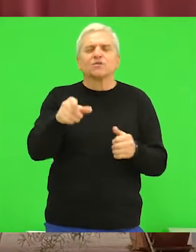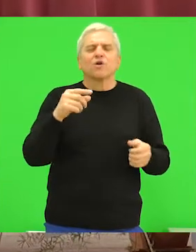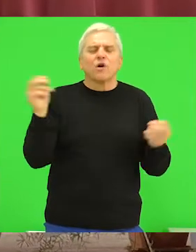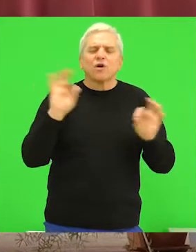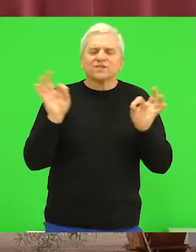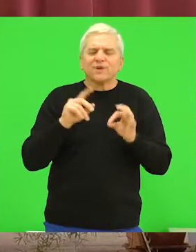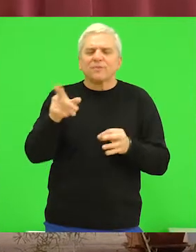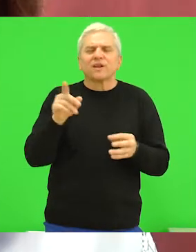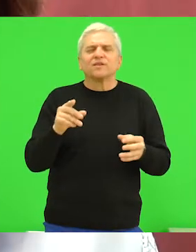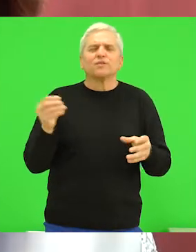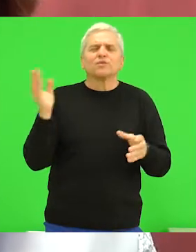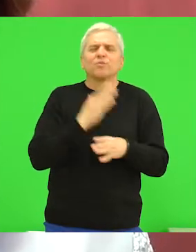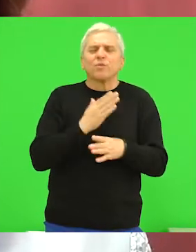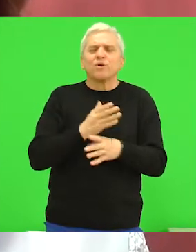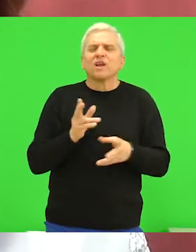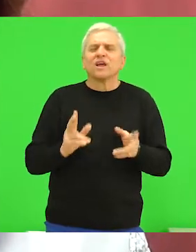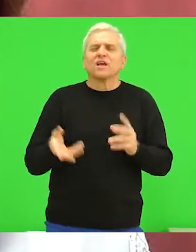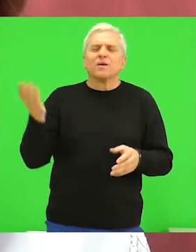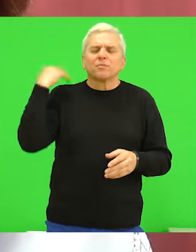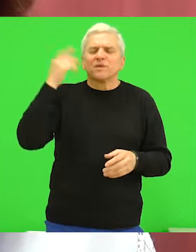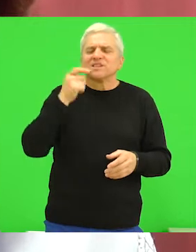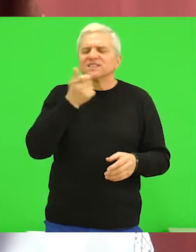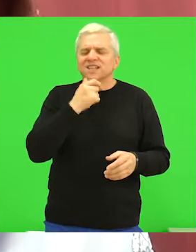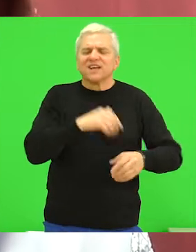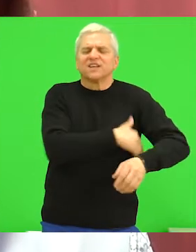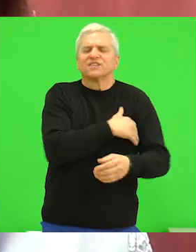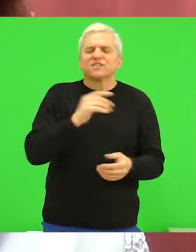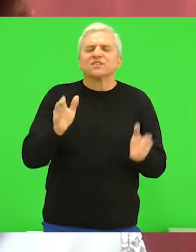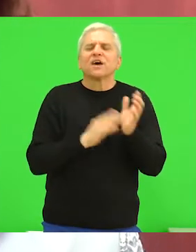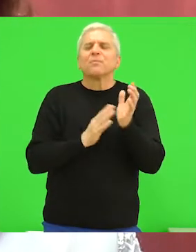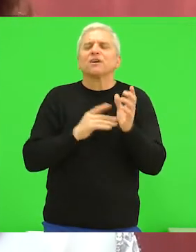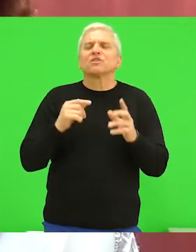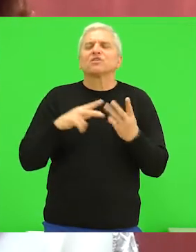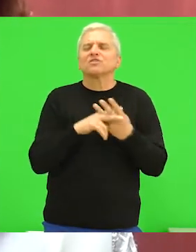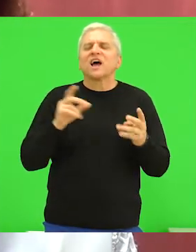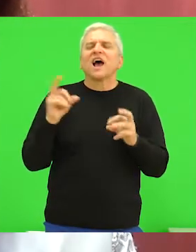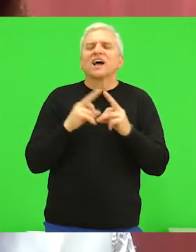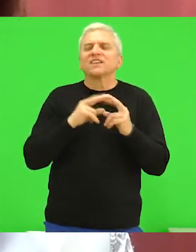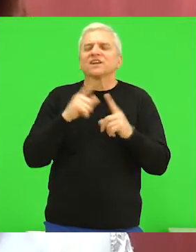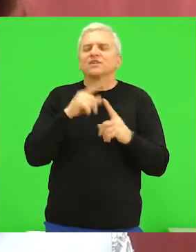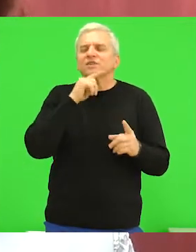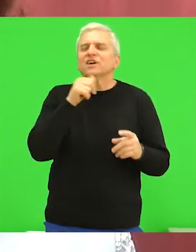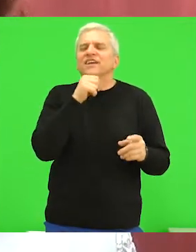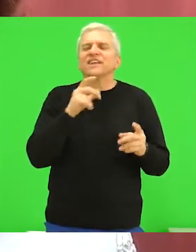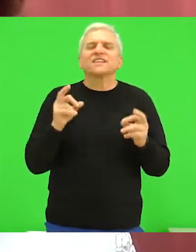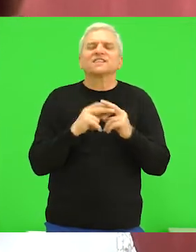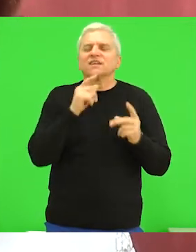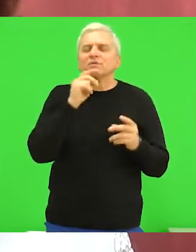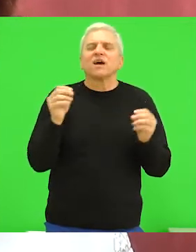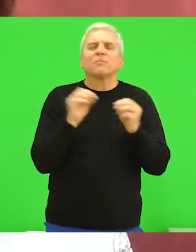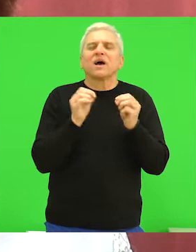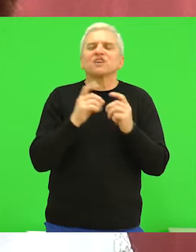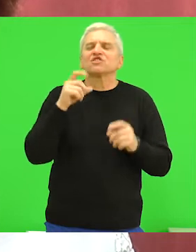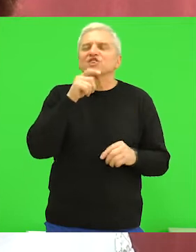ovog jubilarnog programa su nam pomogli naši bivši učenici Magdolna Šandor, Atila Tot, Ignac Sabo i